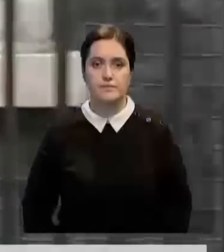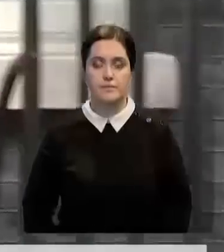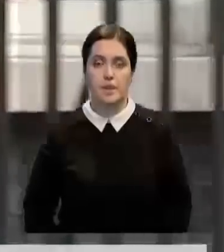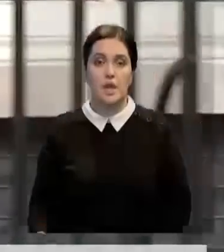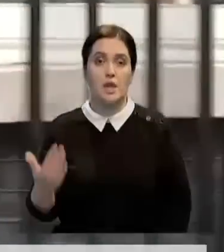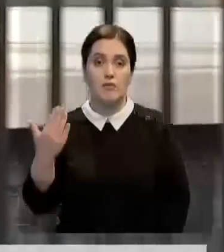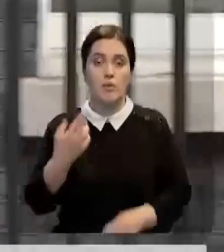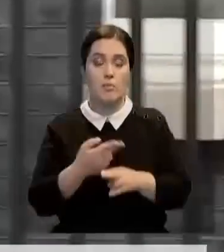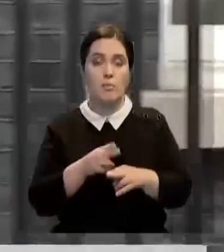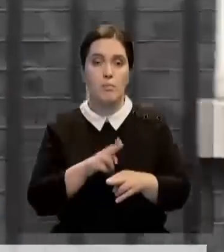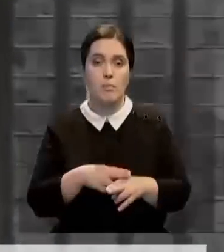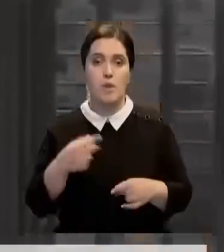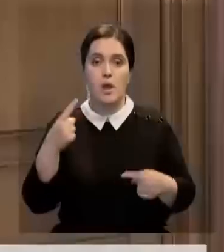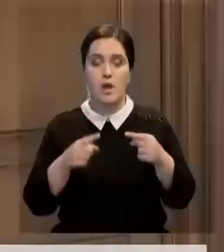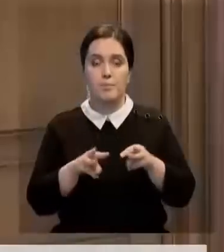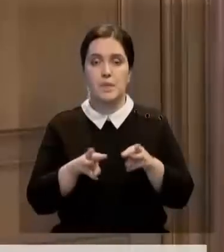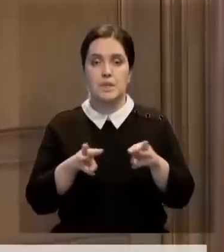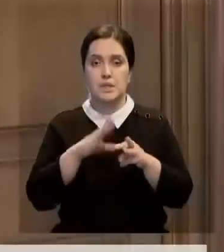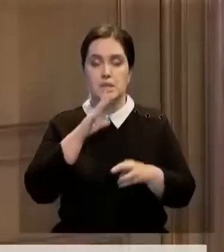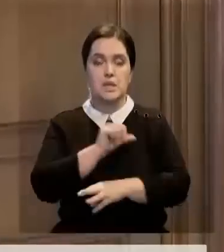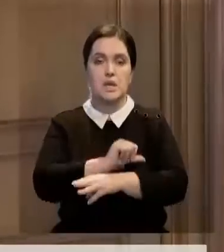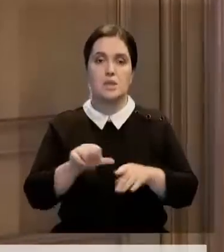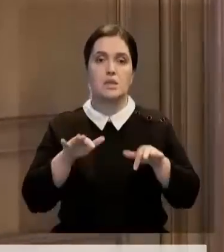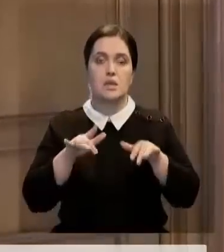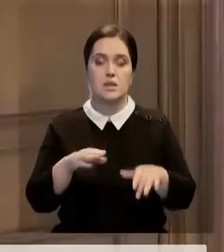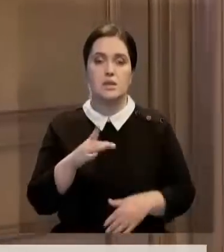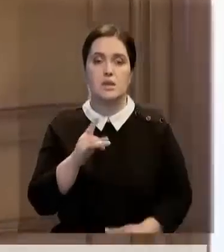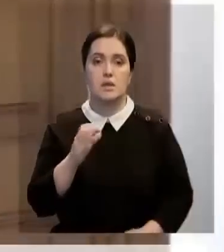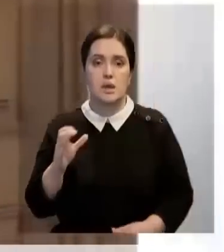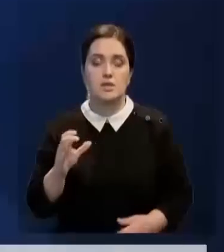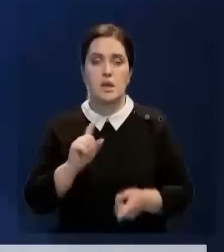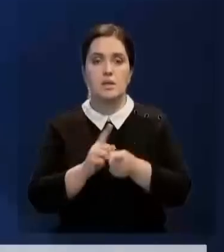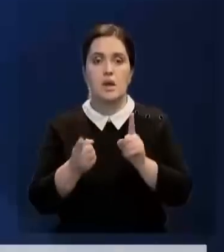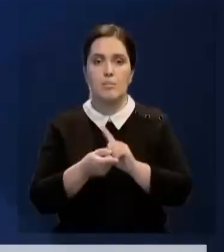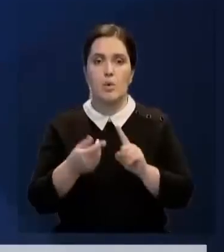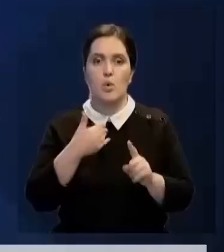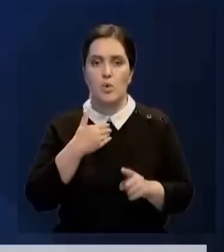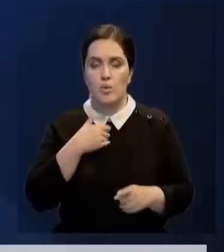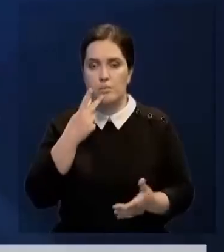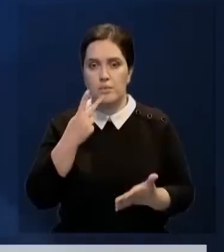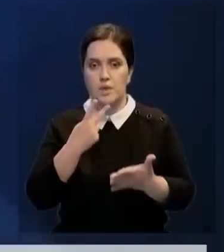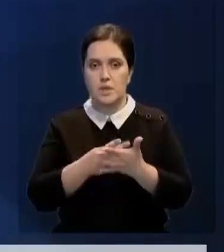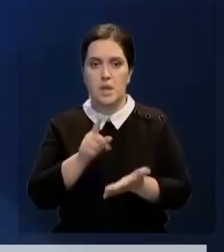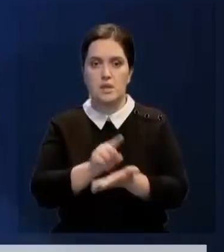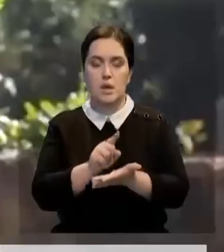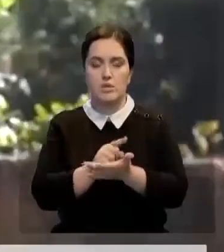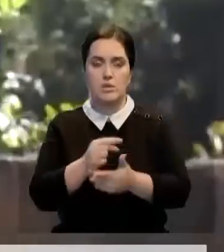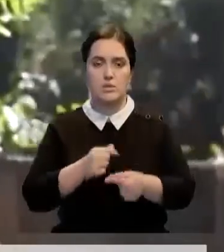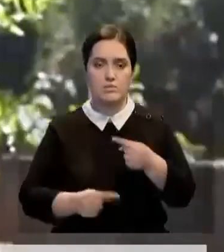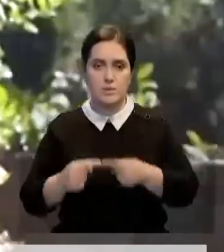его основных противников, министр иностранных дел Элизабет Трасс, напротив, планирует пересмотреть ставку налога на бизнес.